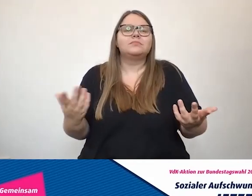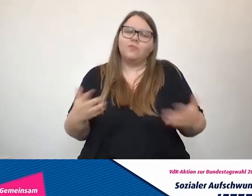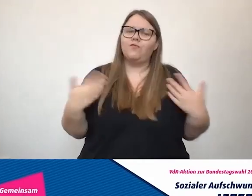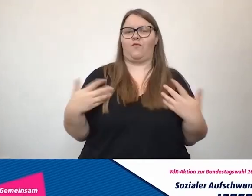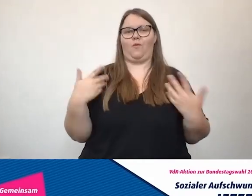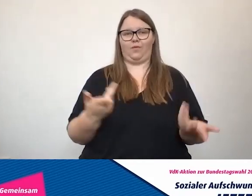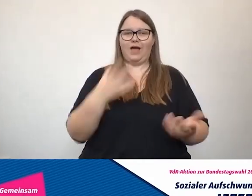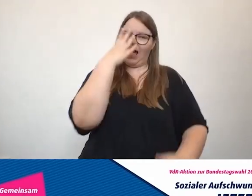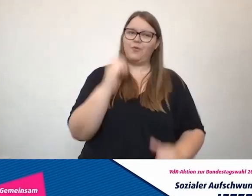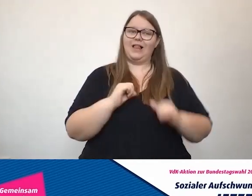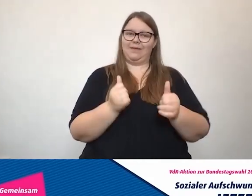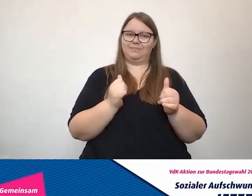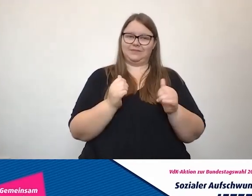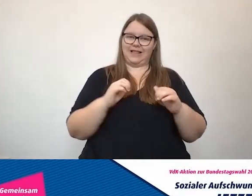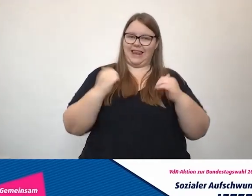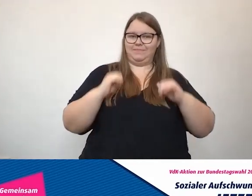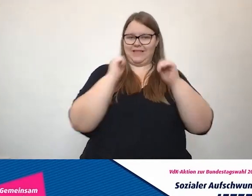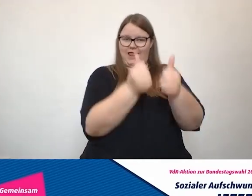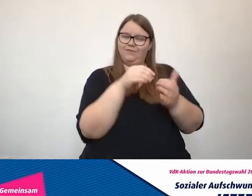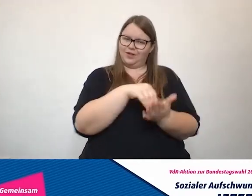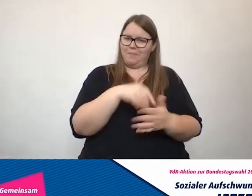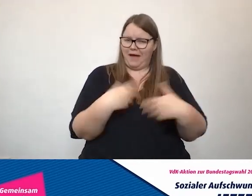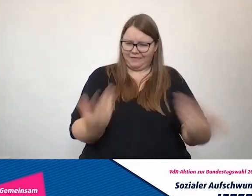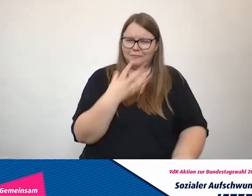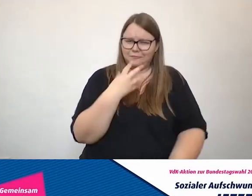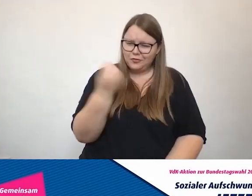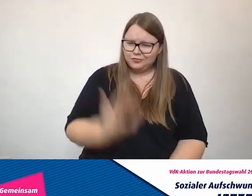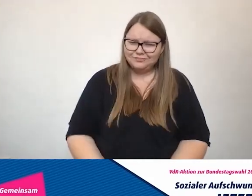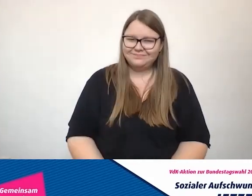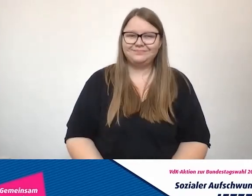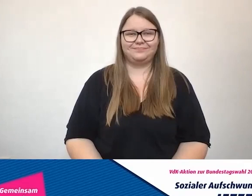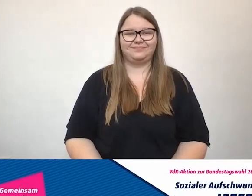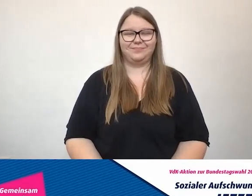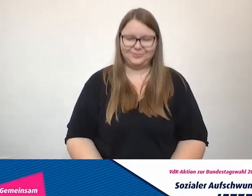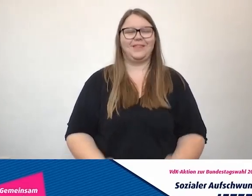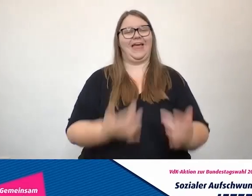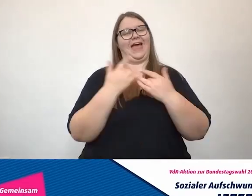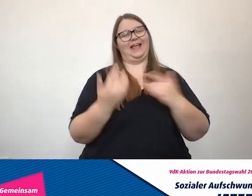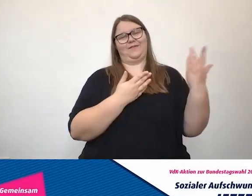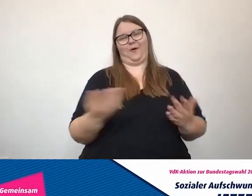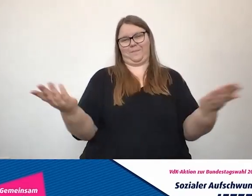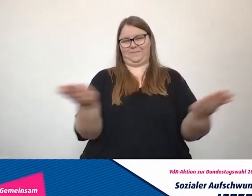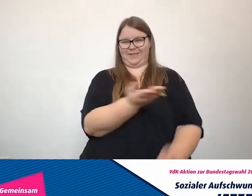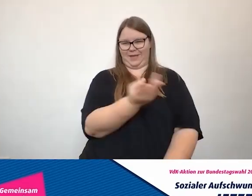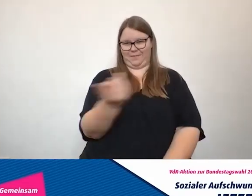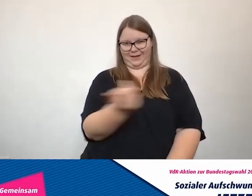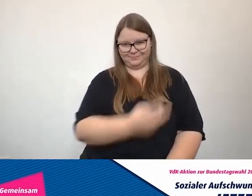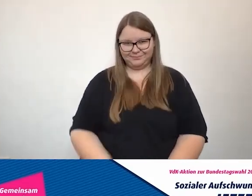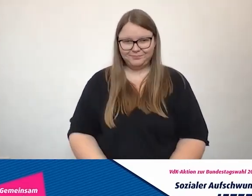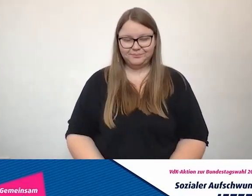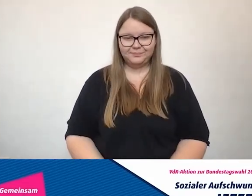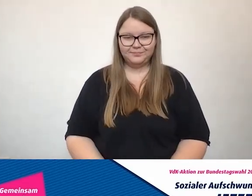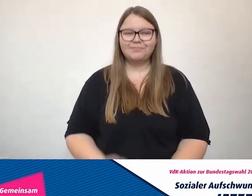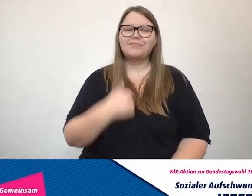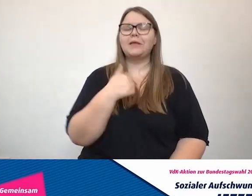Hamburger Lebenshilfe. Genau, also wir kommen zur Veranstaltung. Und ich habe ein paar Fragen, aber